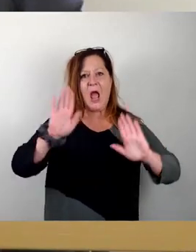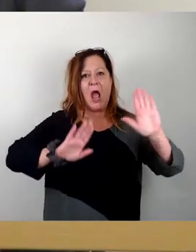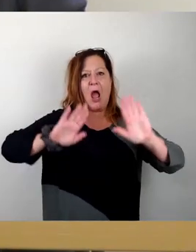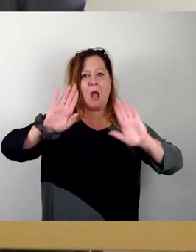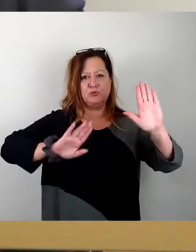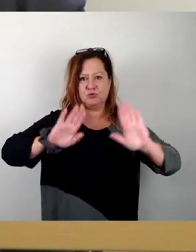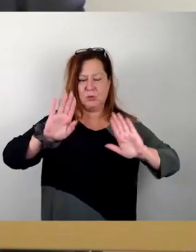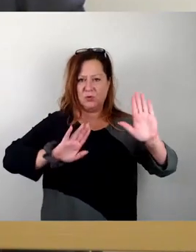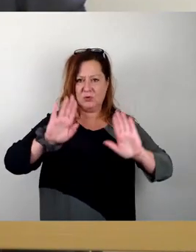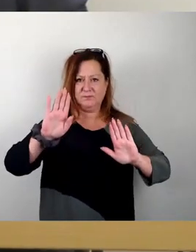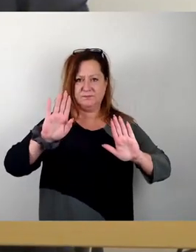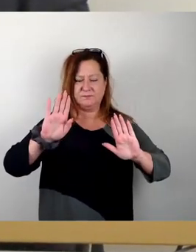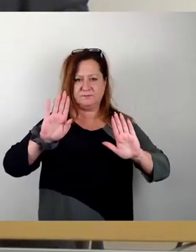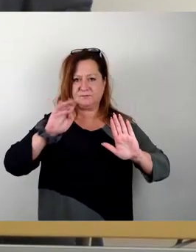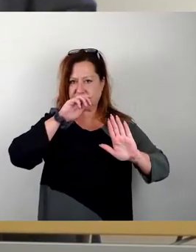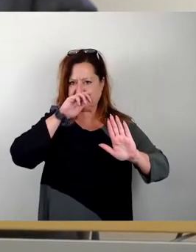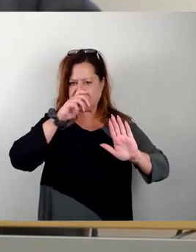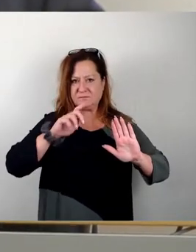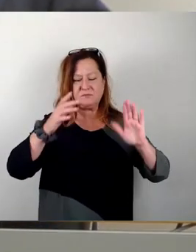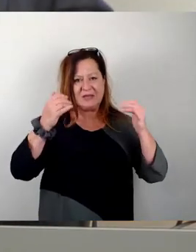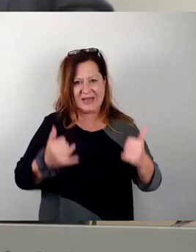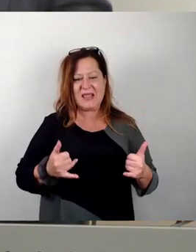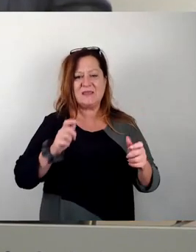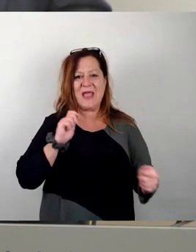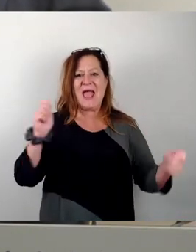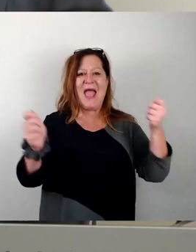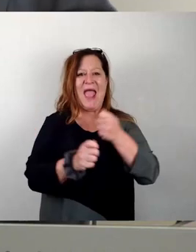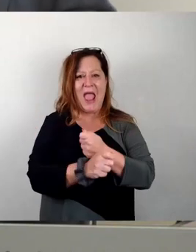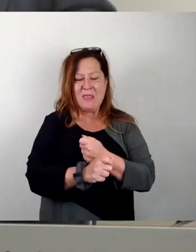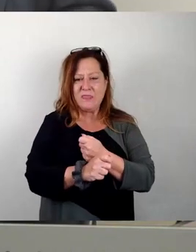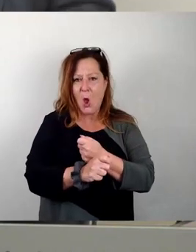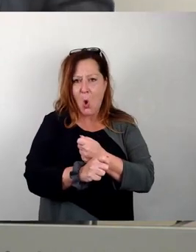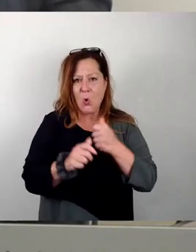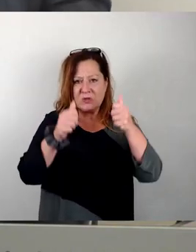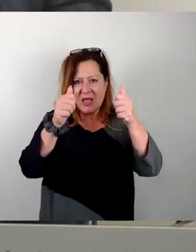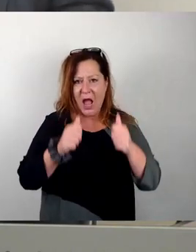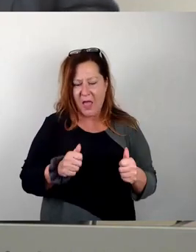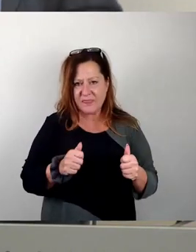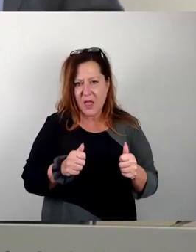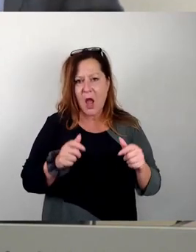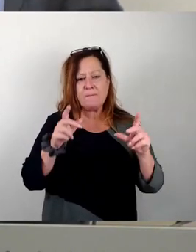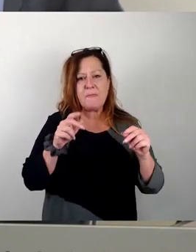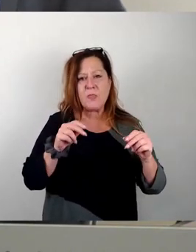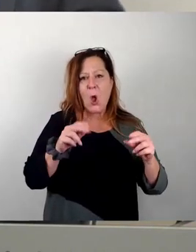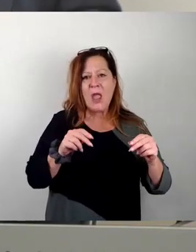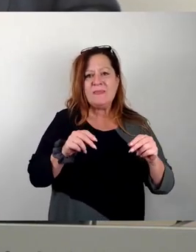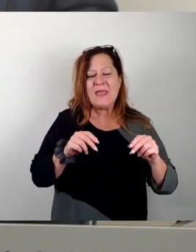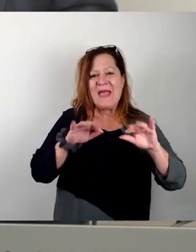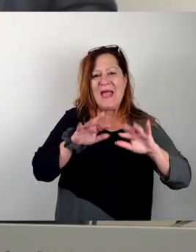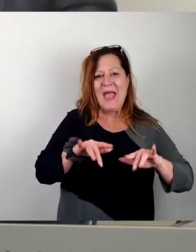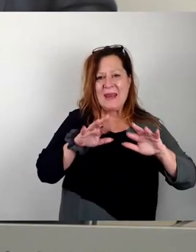zunächst erstmal den Änderungsantrag abstimmen lassen, die redaktionelle Änderung bzw. den